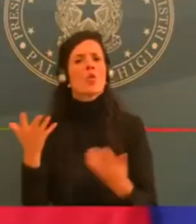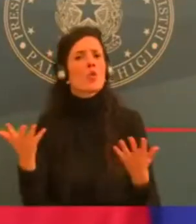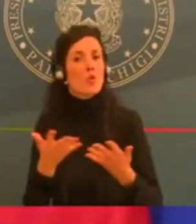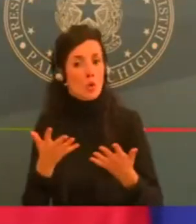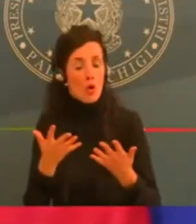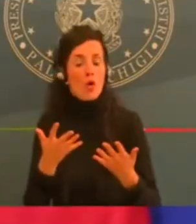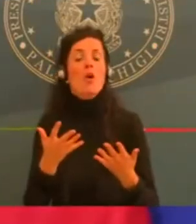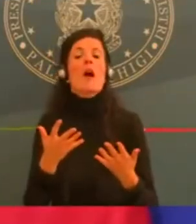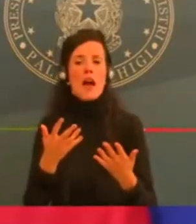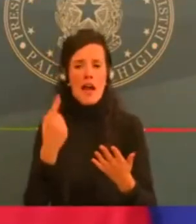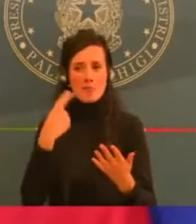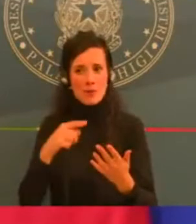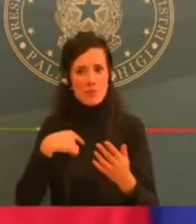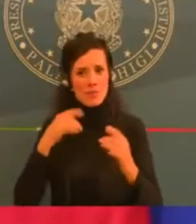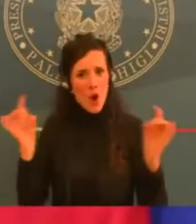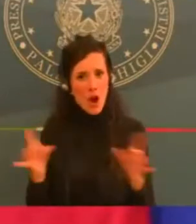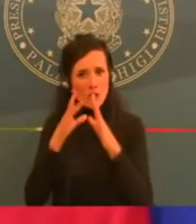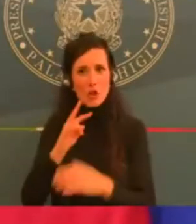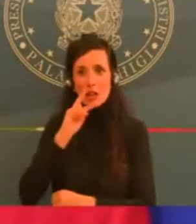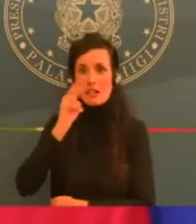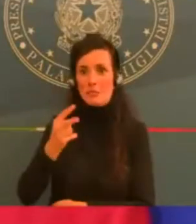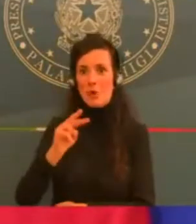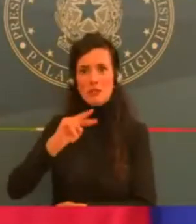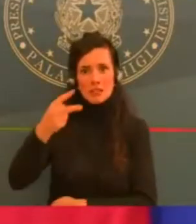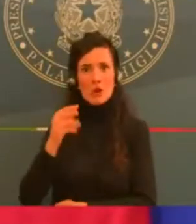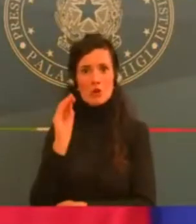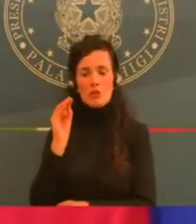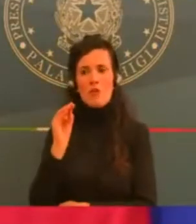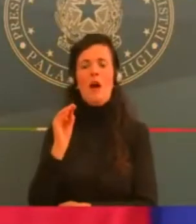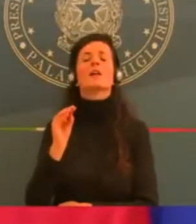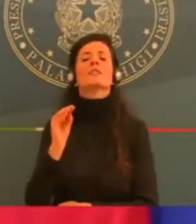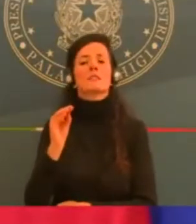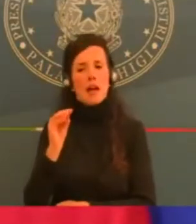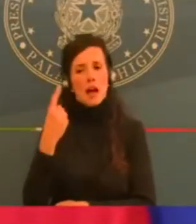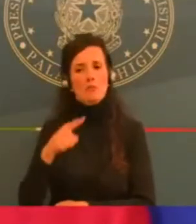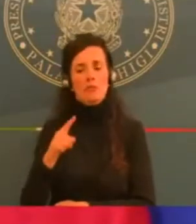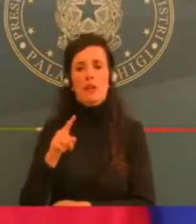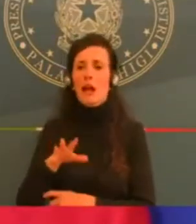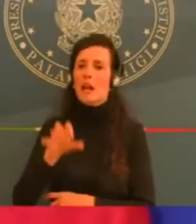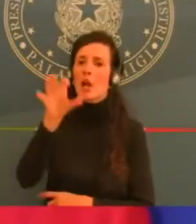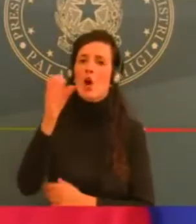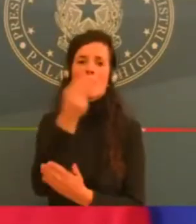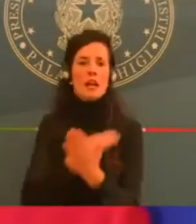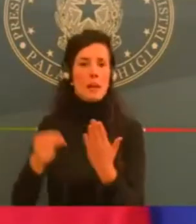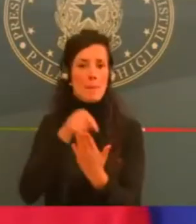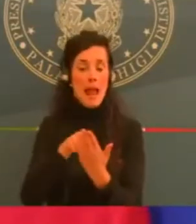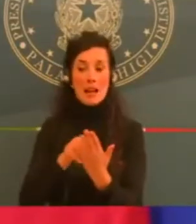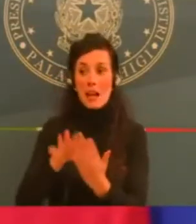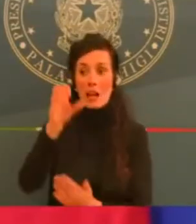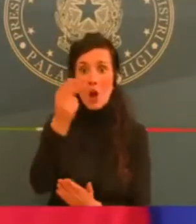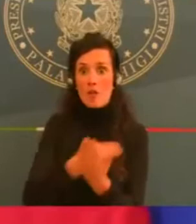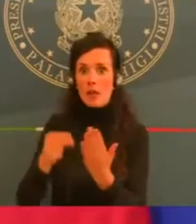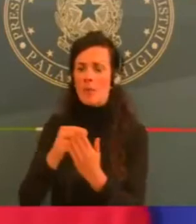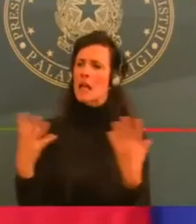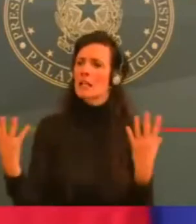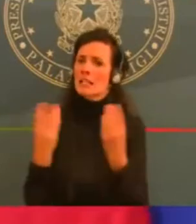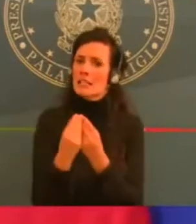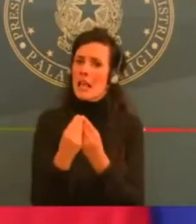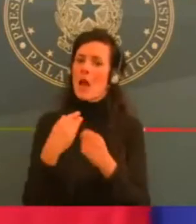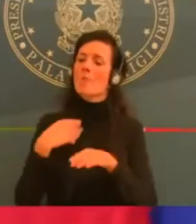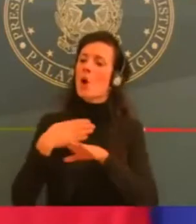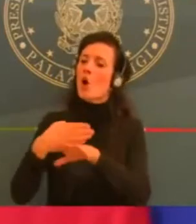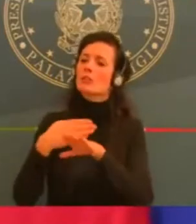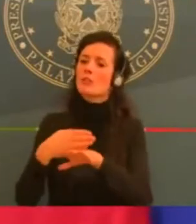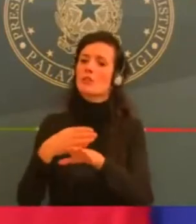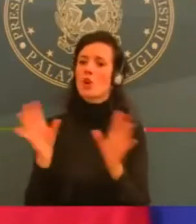maggioranza e dobbiamo un piano che poi ovviamente dobbiamo approvare tutti insieme nel confronto con